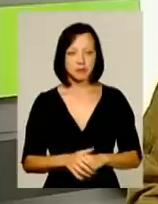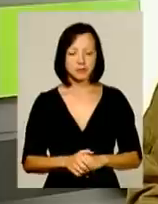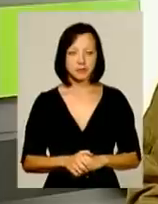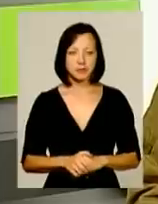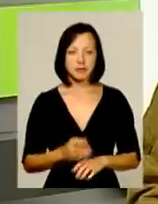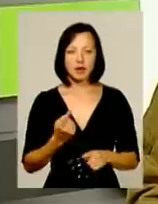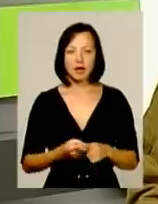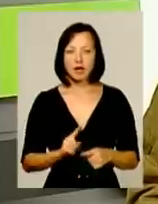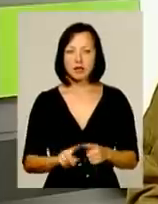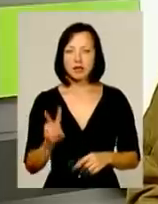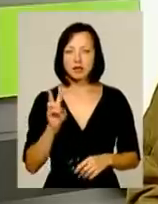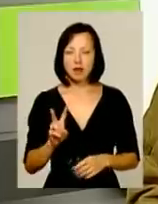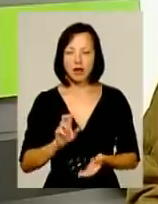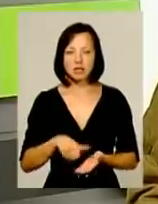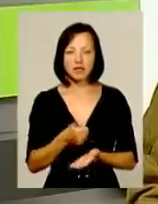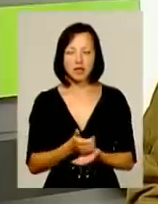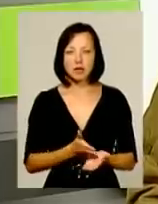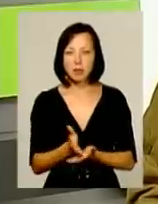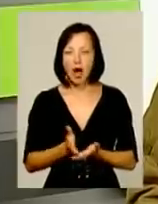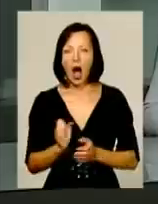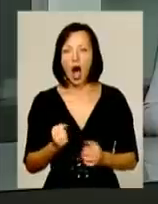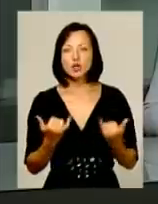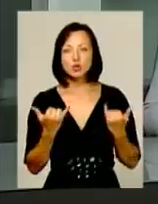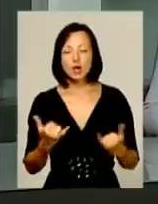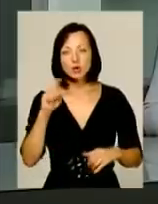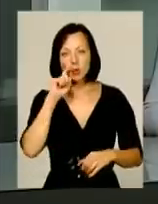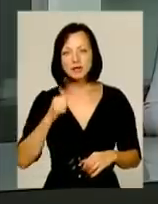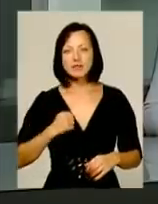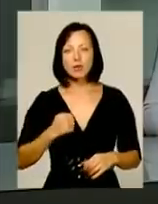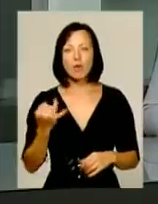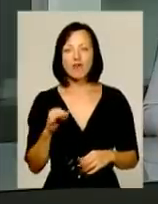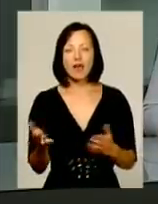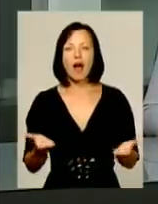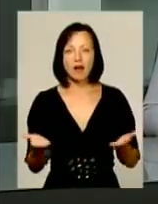Це два основні аспекти. А сучасний український військовий, він який?